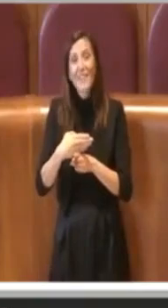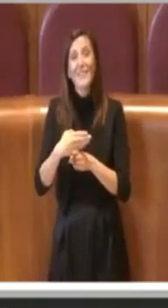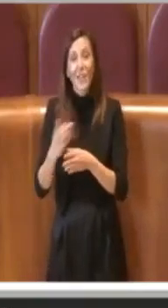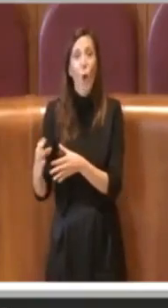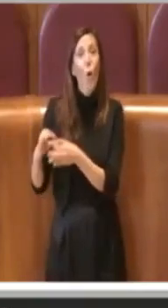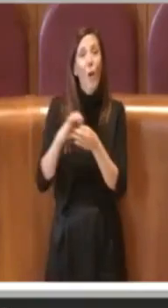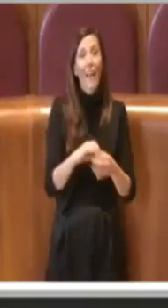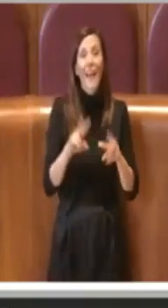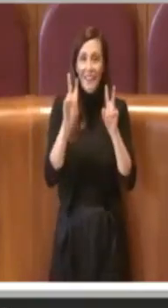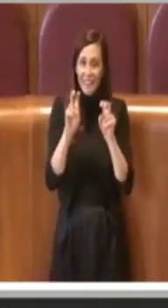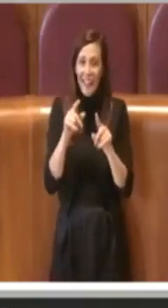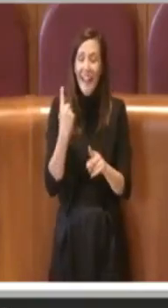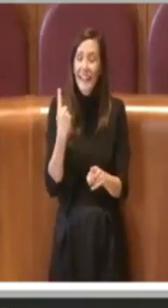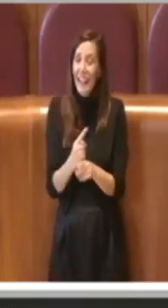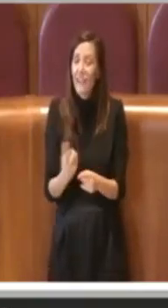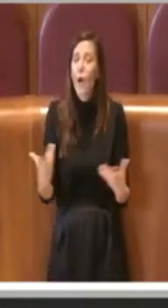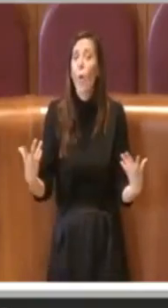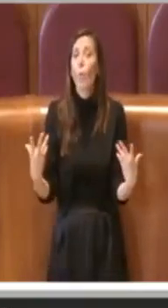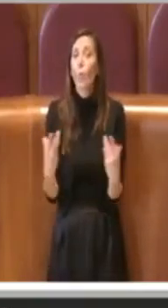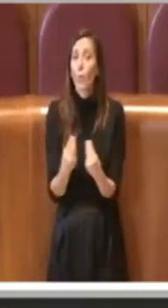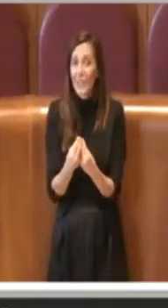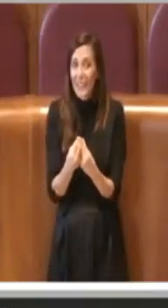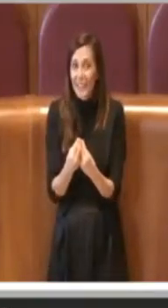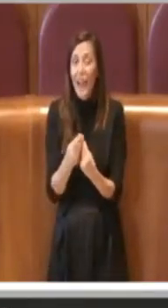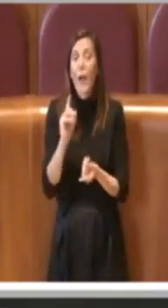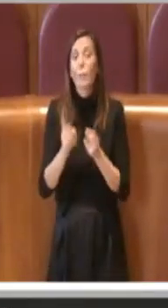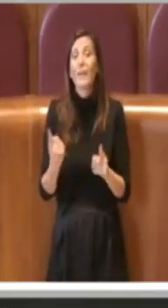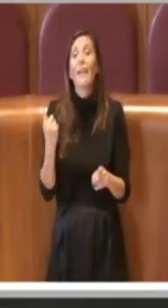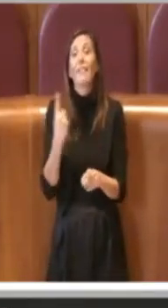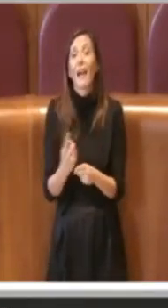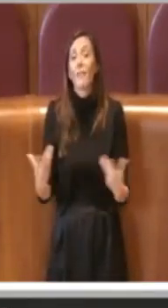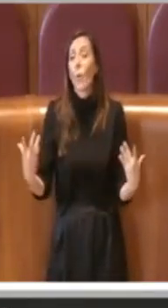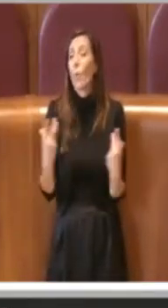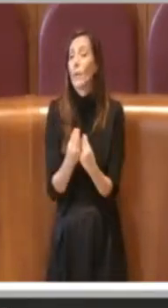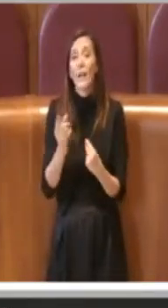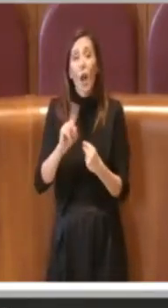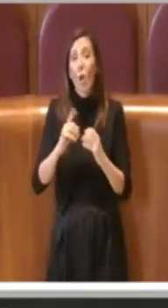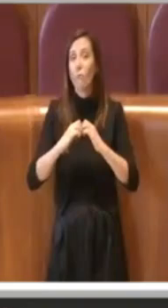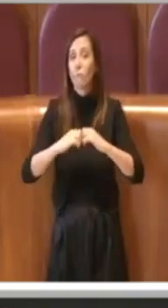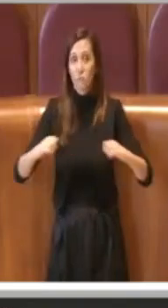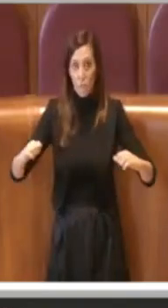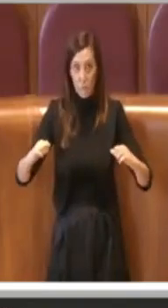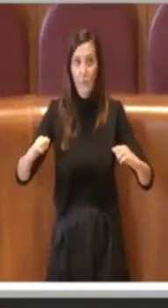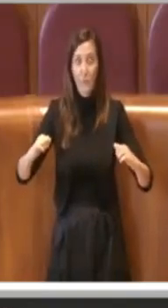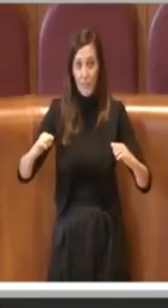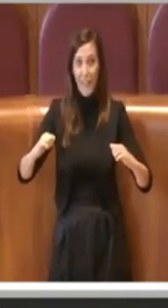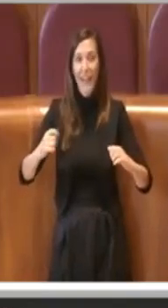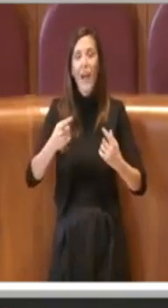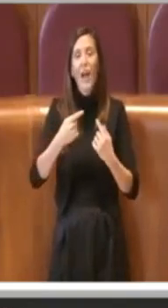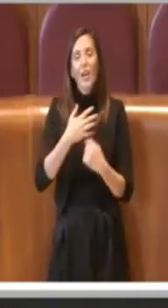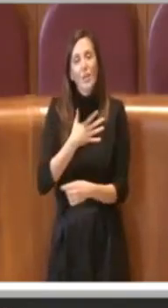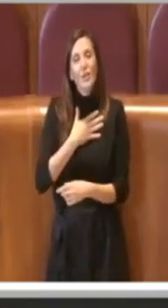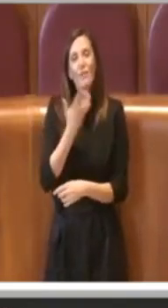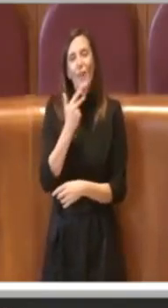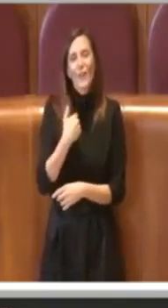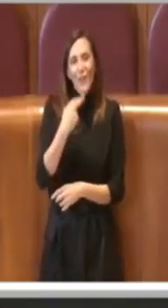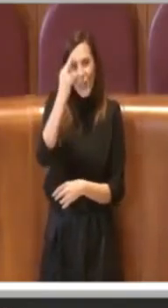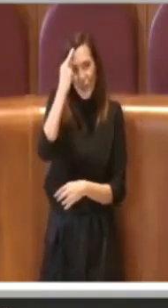devono unire la politica e non disunire, vengono accolti. Ricordiamo anche